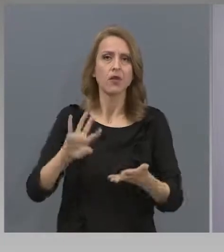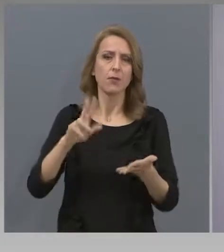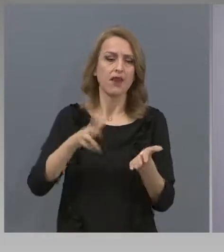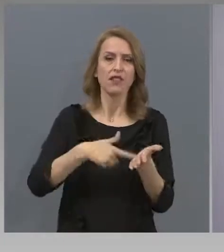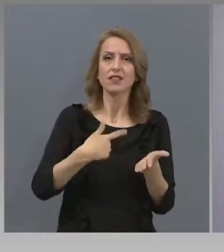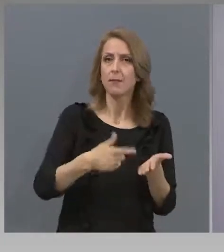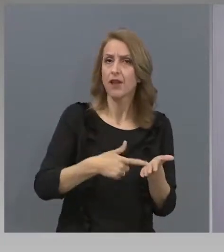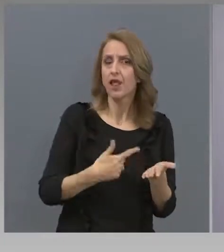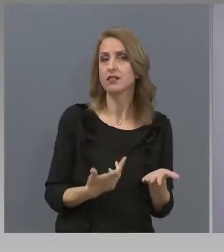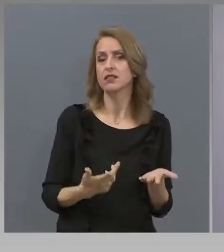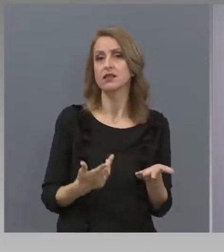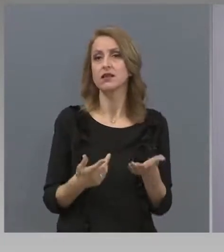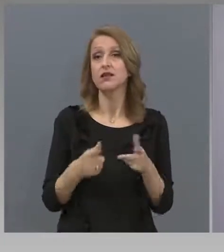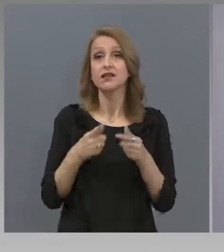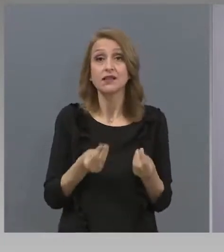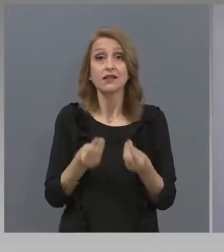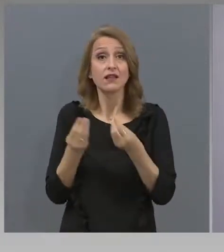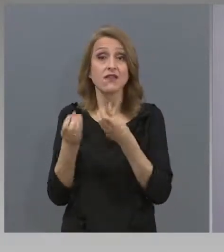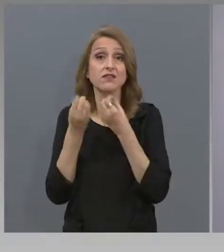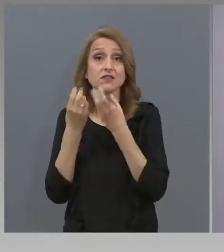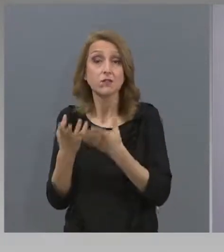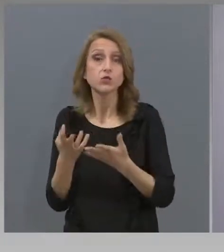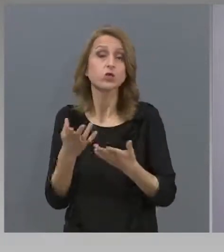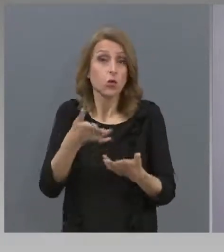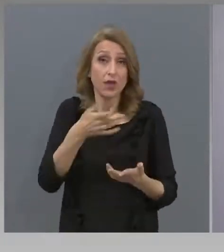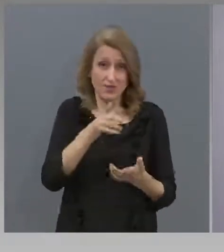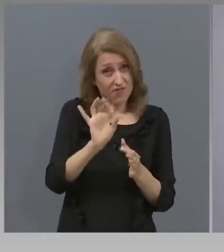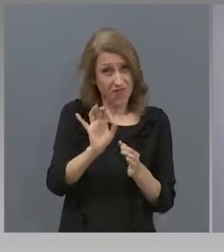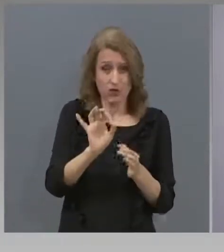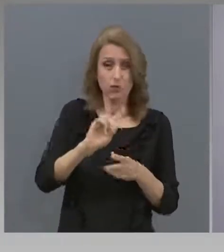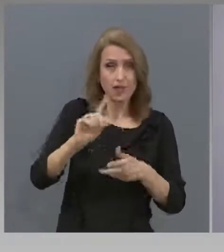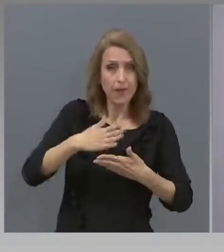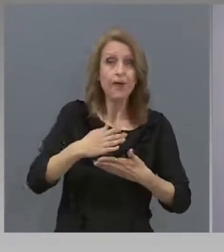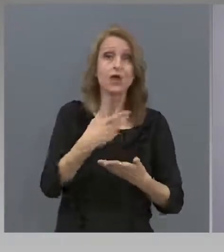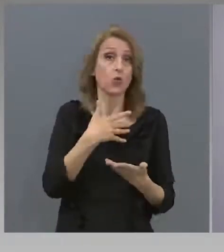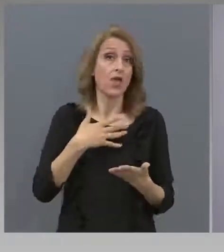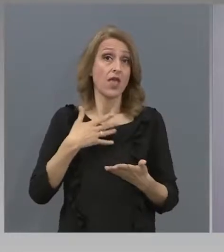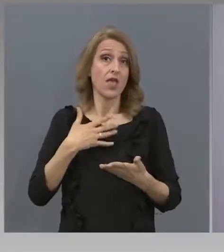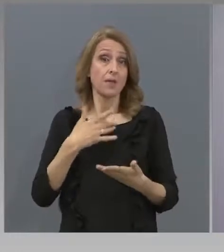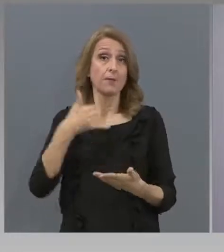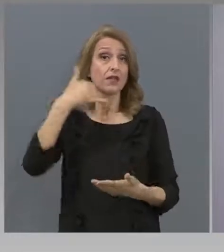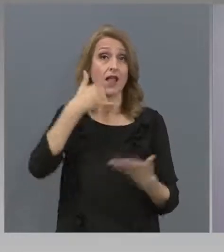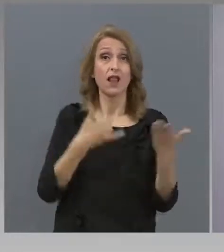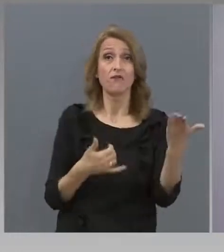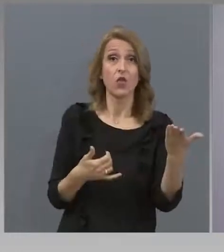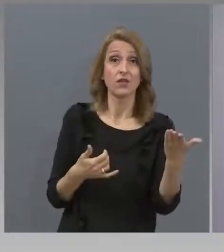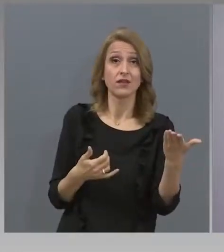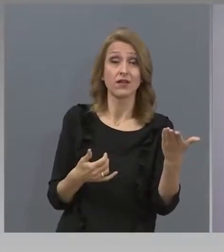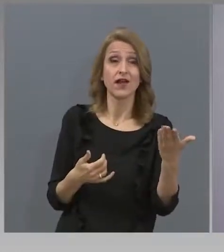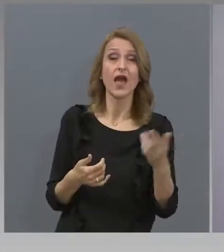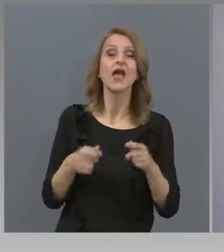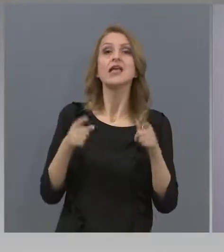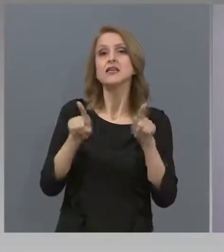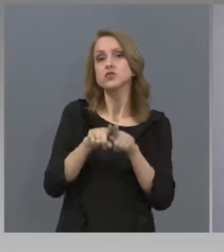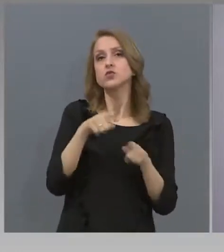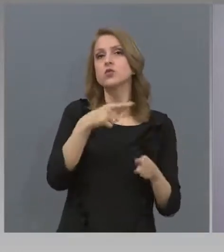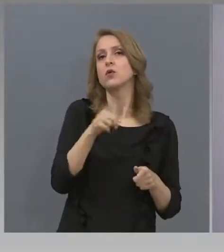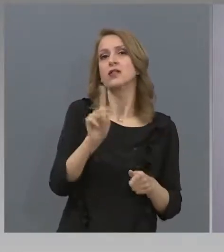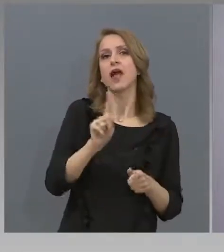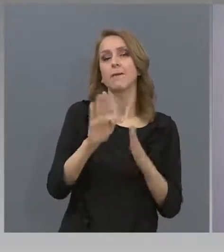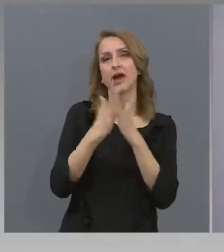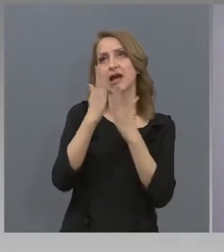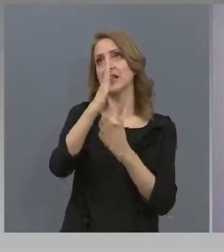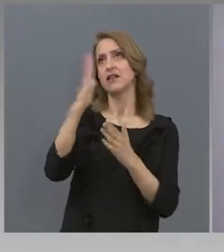позволи ефективно учение в електронна среда, но имат смартфони. Нямат и книги във къщи, което показва, че не е толкова въпрос на възможности, на